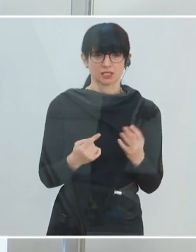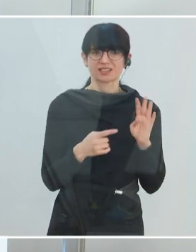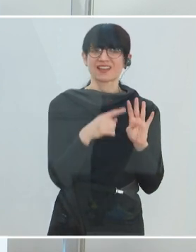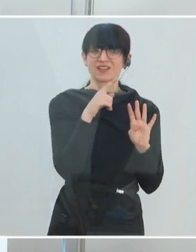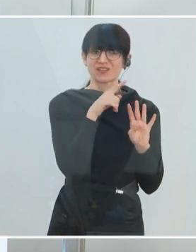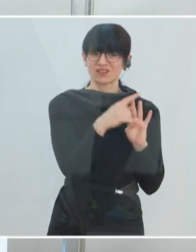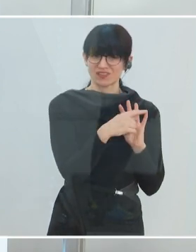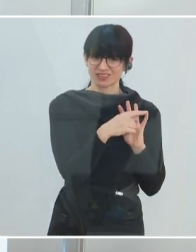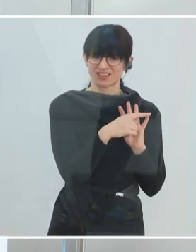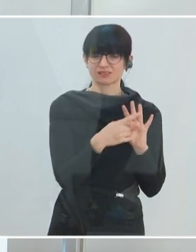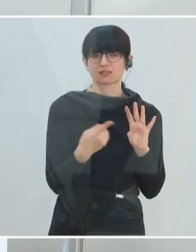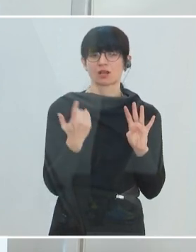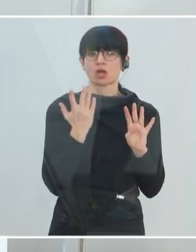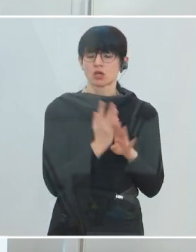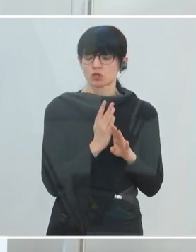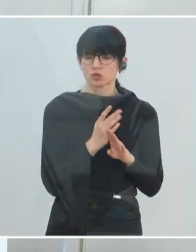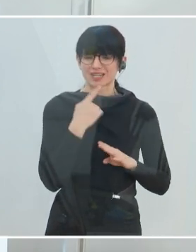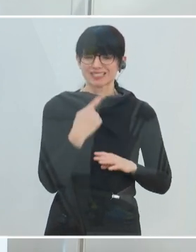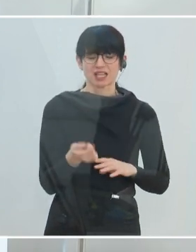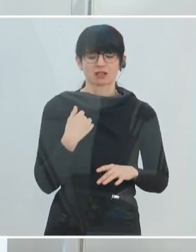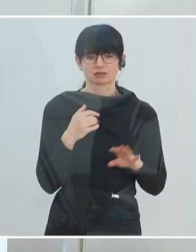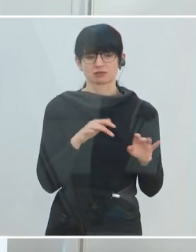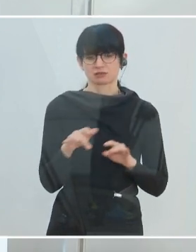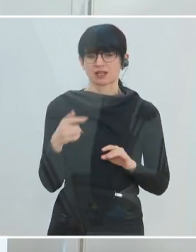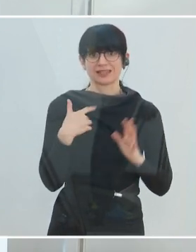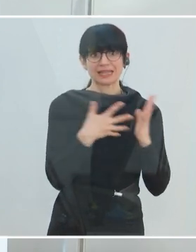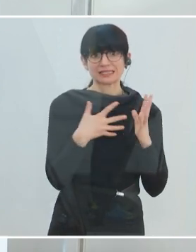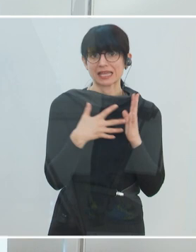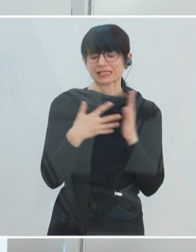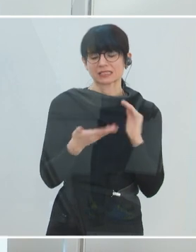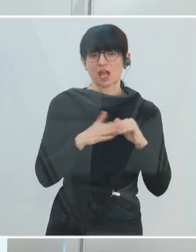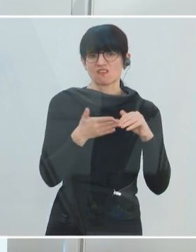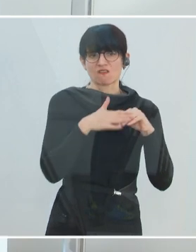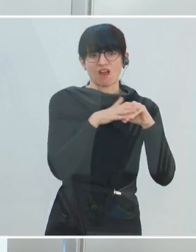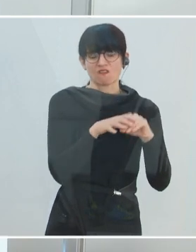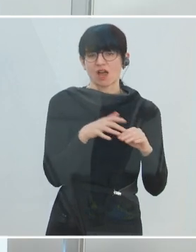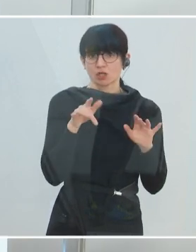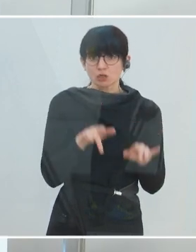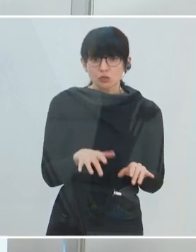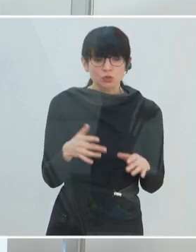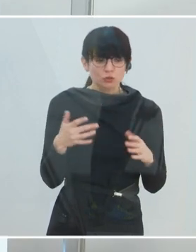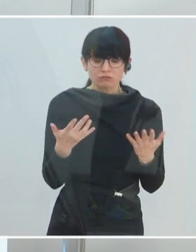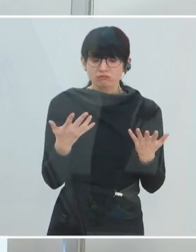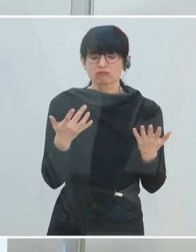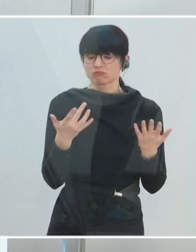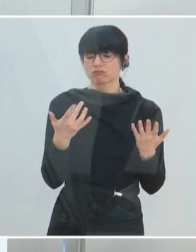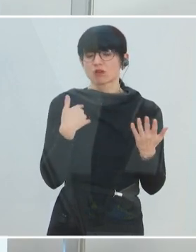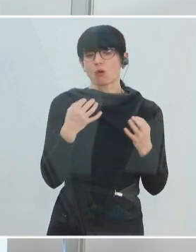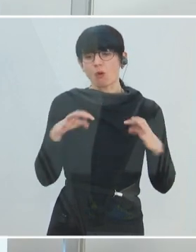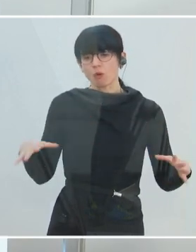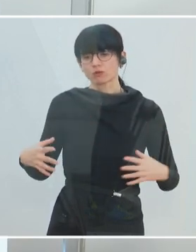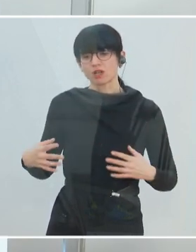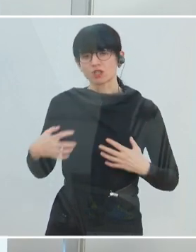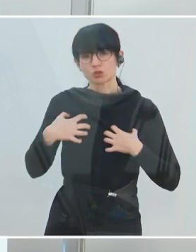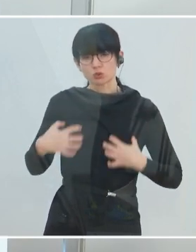vierte Punkt ist das, was ich bereits genannt habe, diese enorme Zunahme von Testungen. Wir holen damit Menschen, die keine Symptome oder